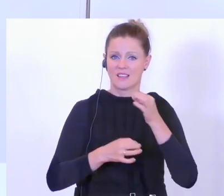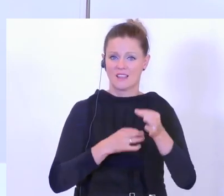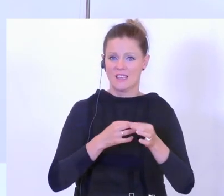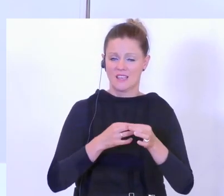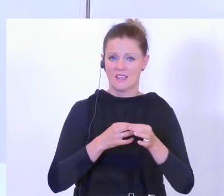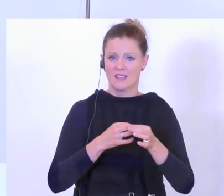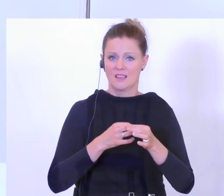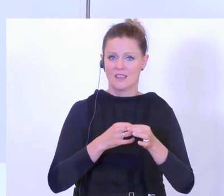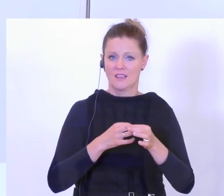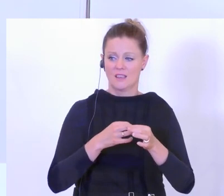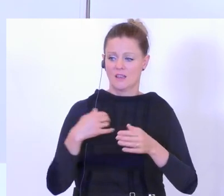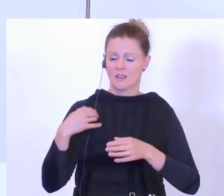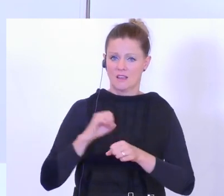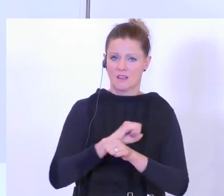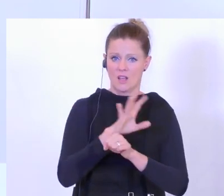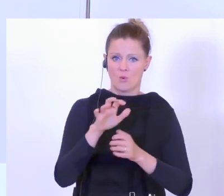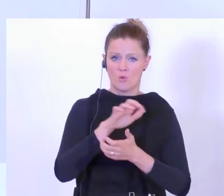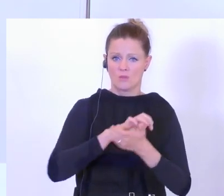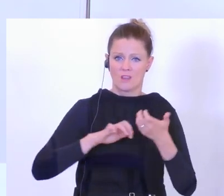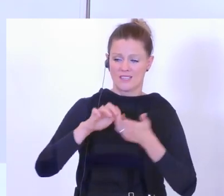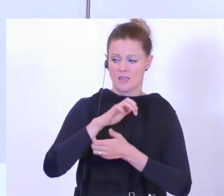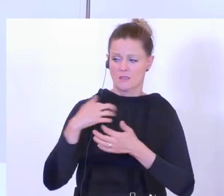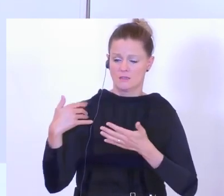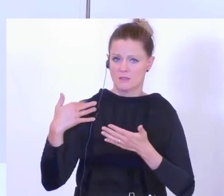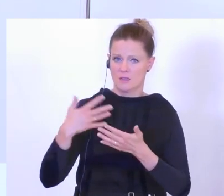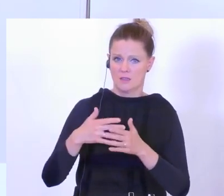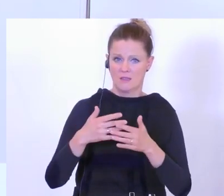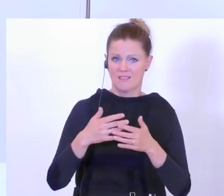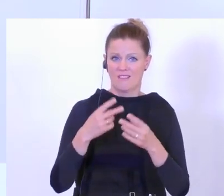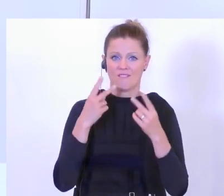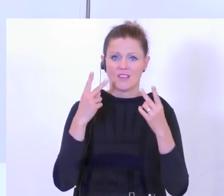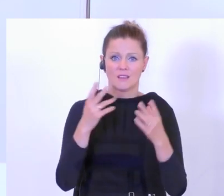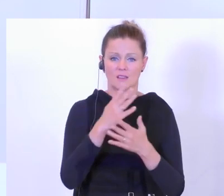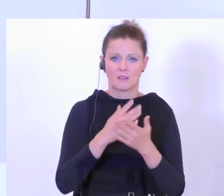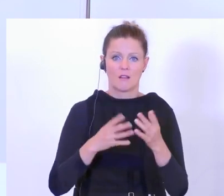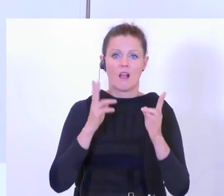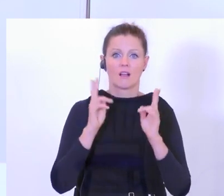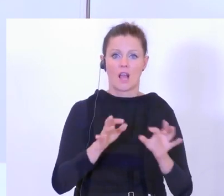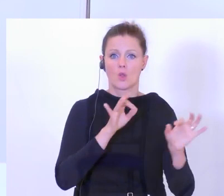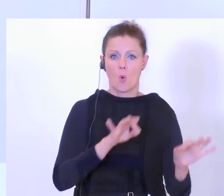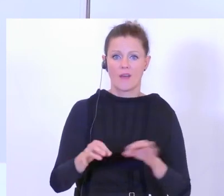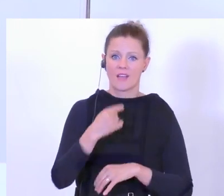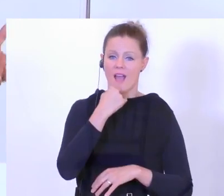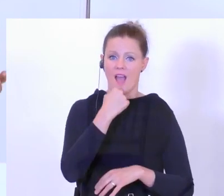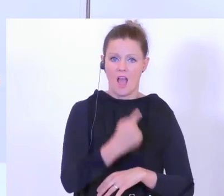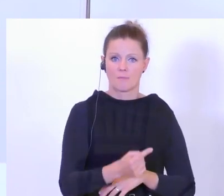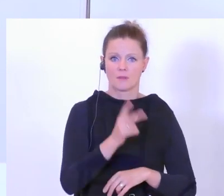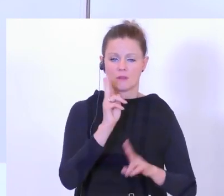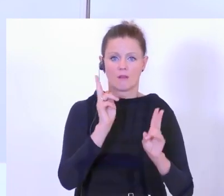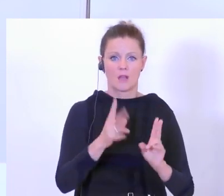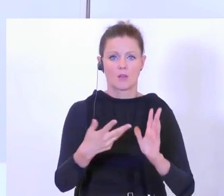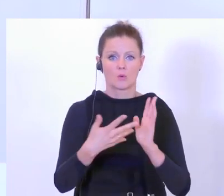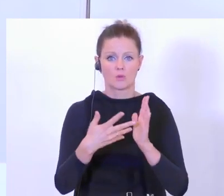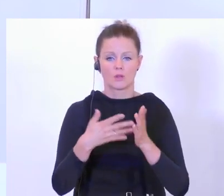des gesamten Verlaufes jetzt der Coronavirus-Krise. Denn sie können Dinge anordnen, sie können sie kontrollieren